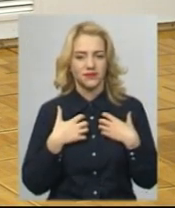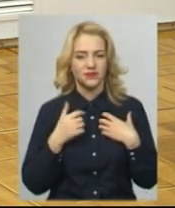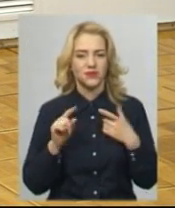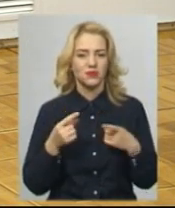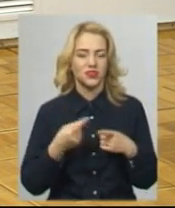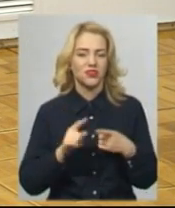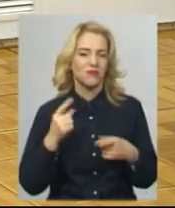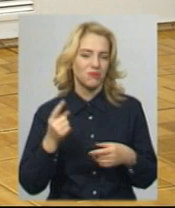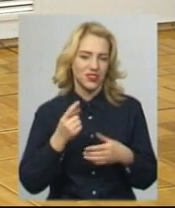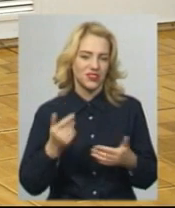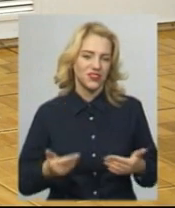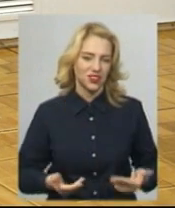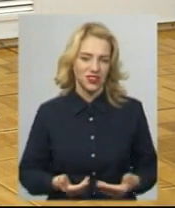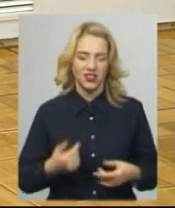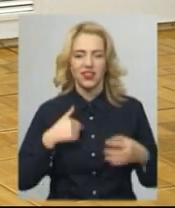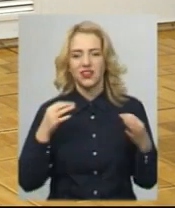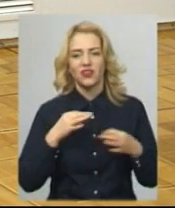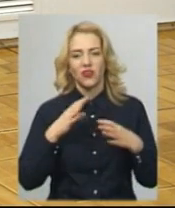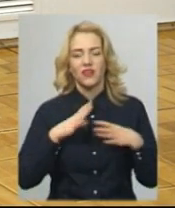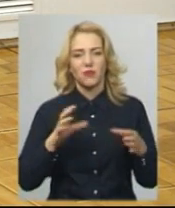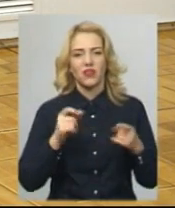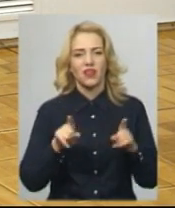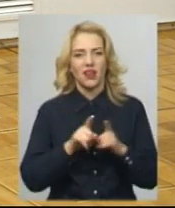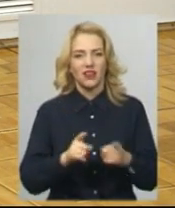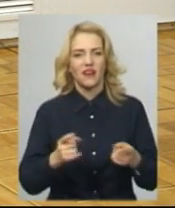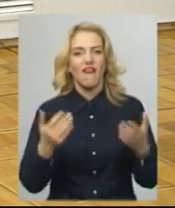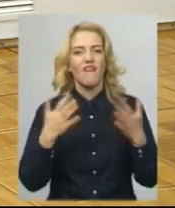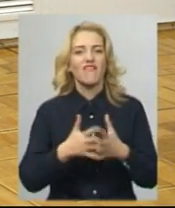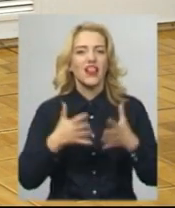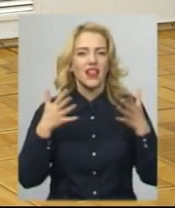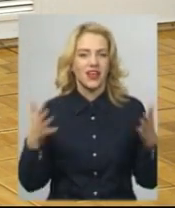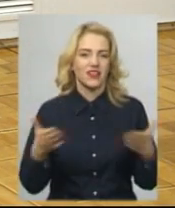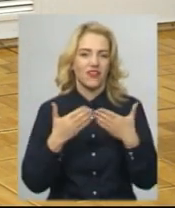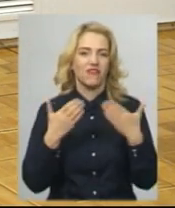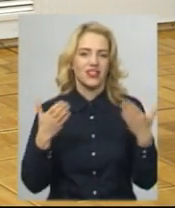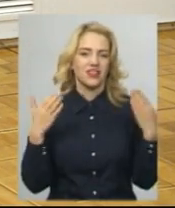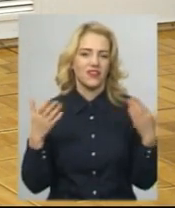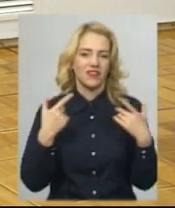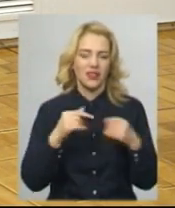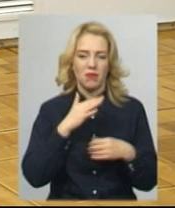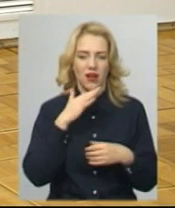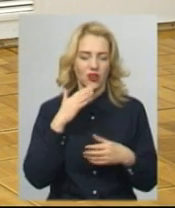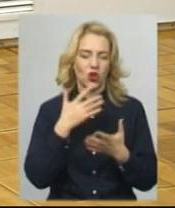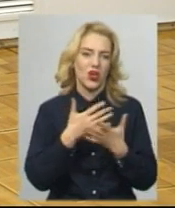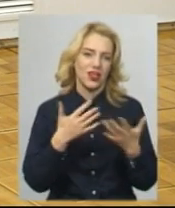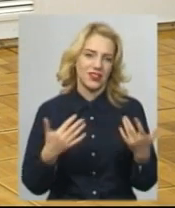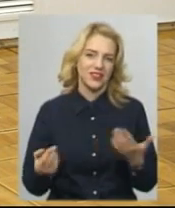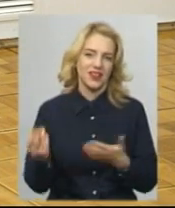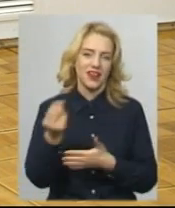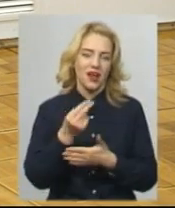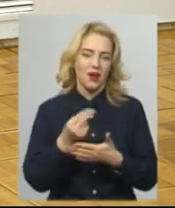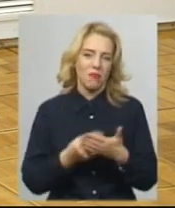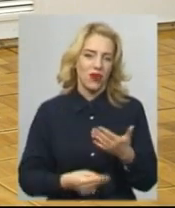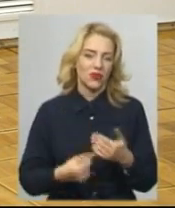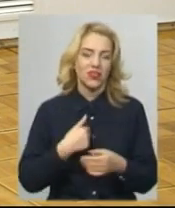Я ніколи не була на виставках в таких великих, там де так багато малюнків різних. Я теж